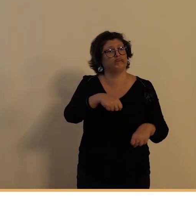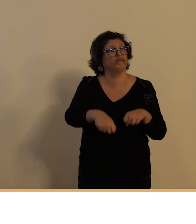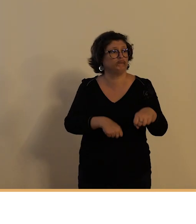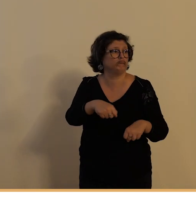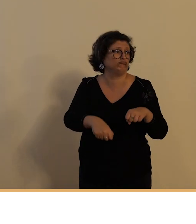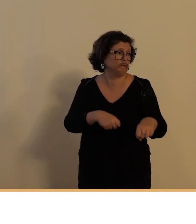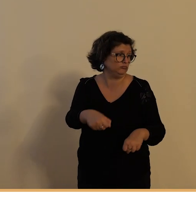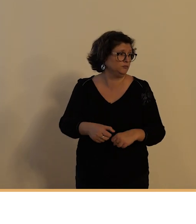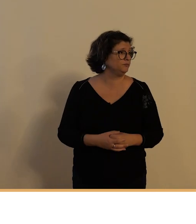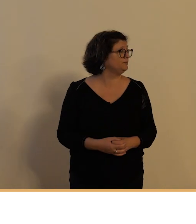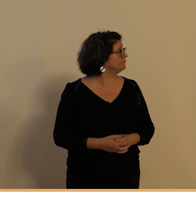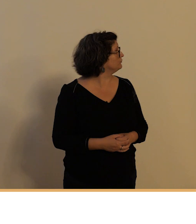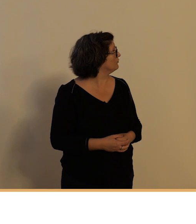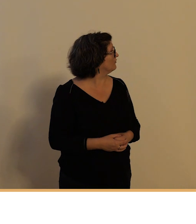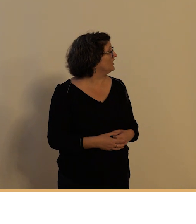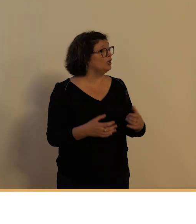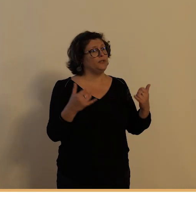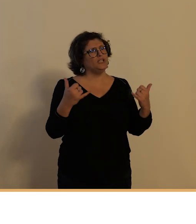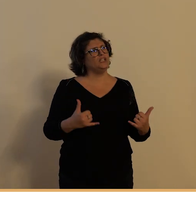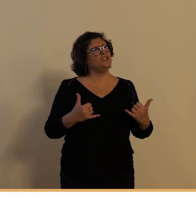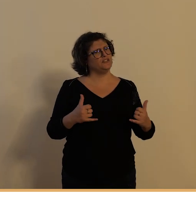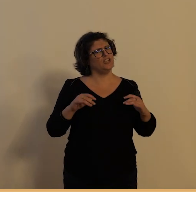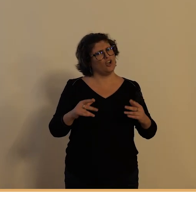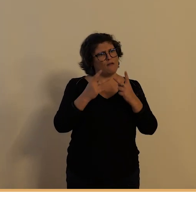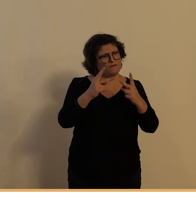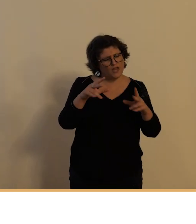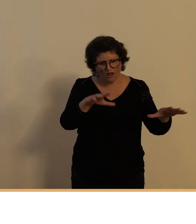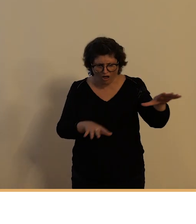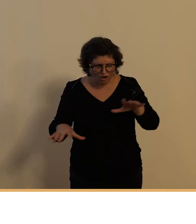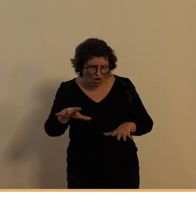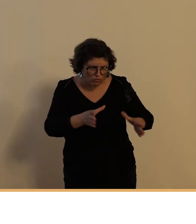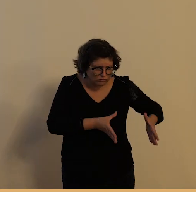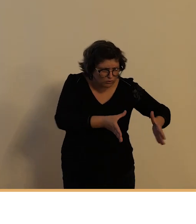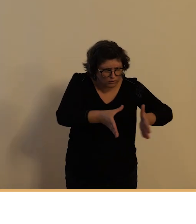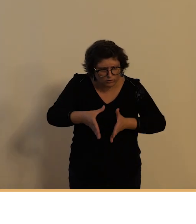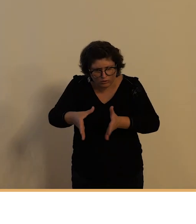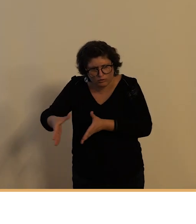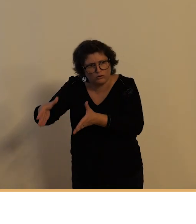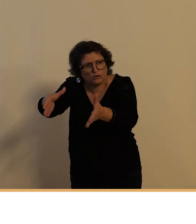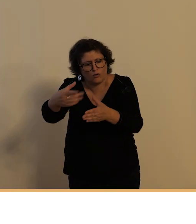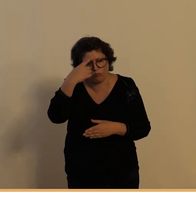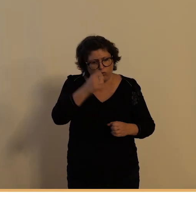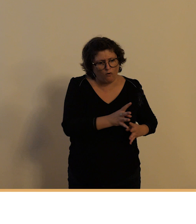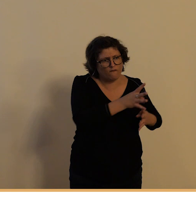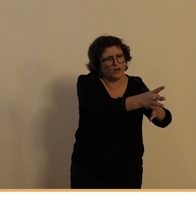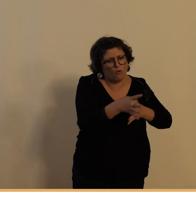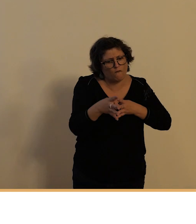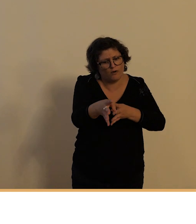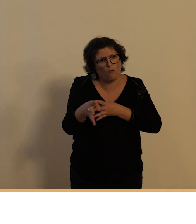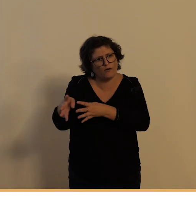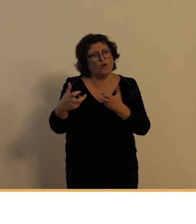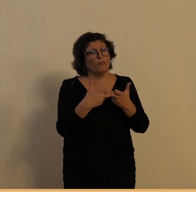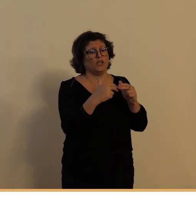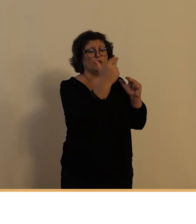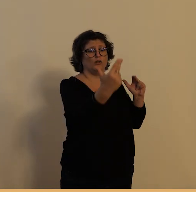bénéficions de facilités d'aménagement urbain ici la nouvelle passerelle fournier qui permet le franchissement